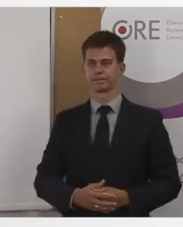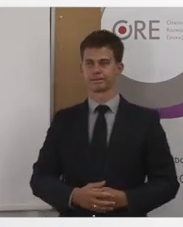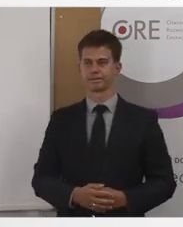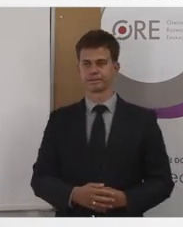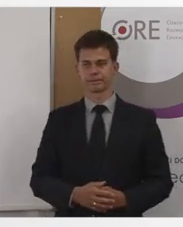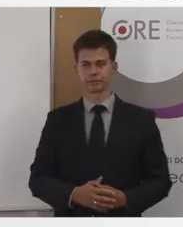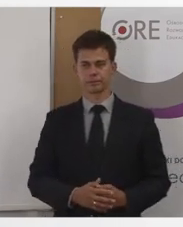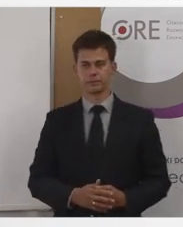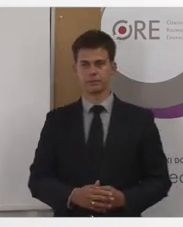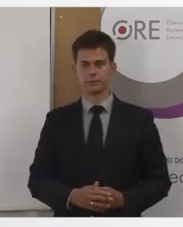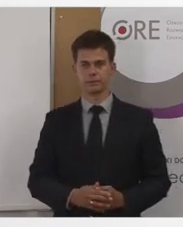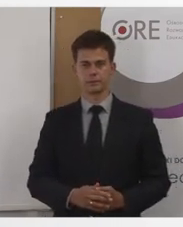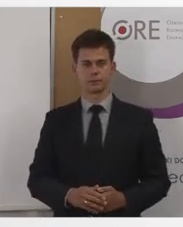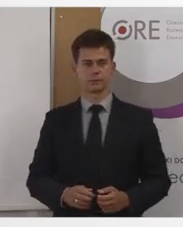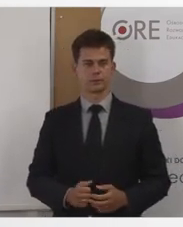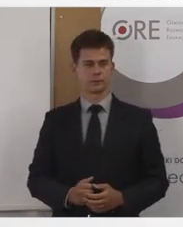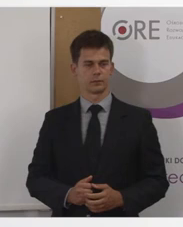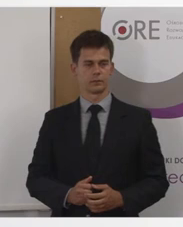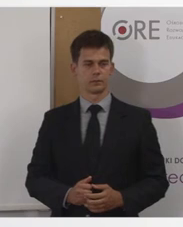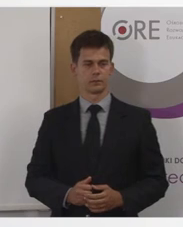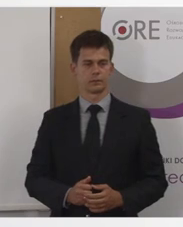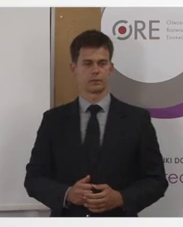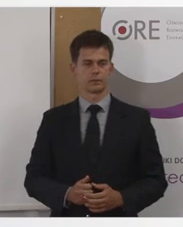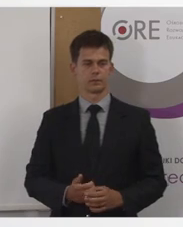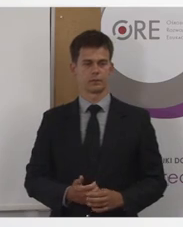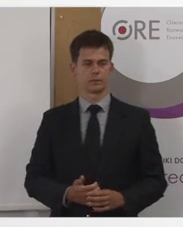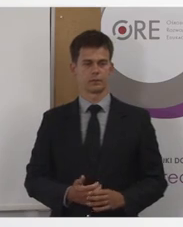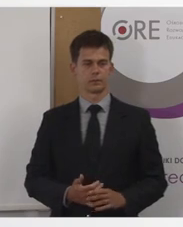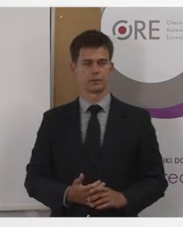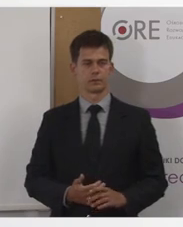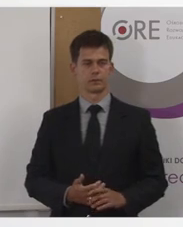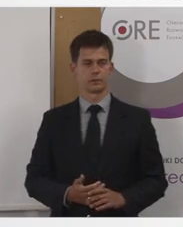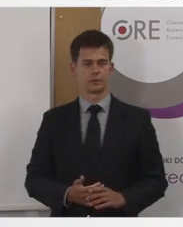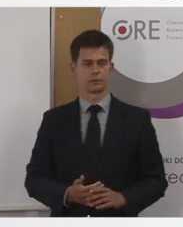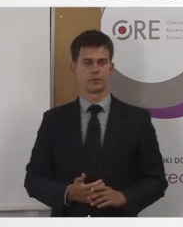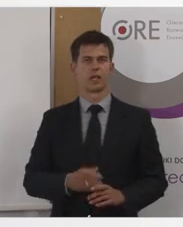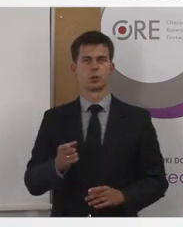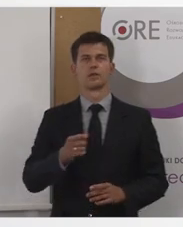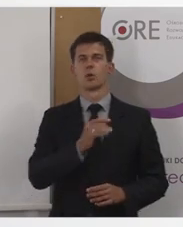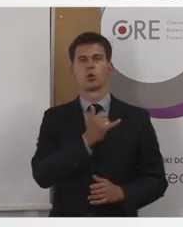sprawdzić, że on jest stworzony zgodnie